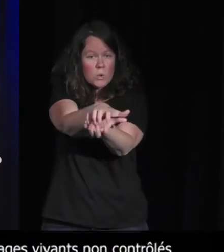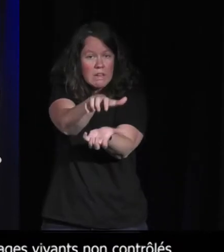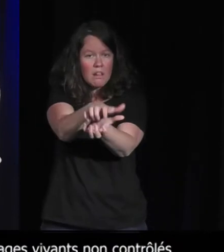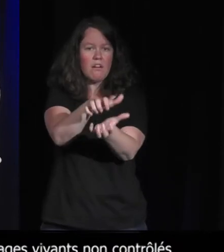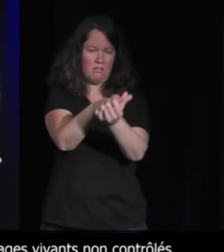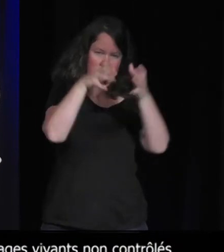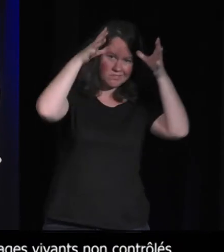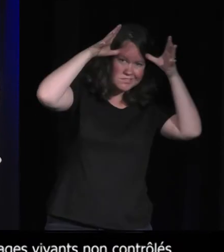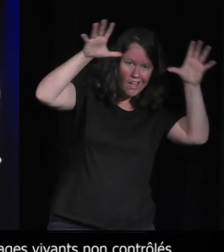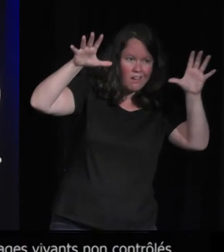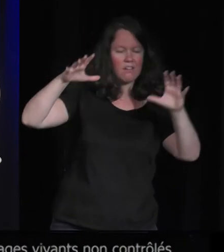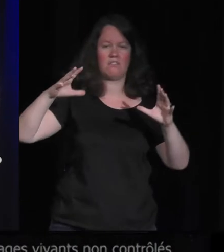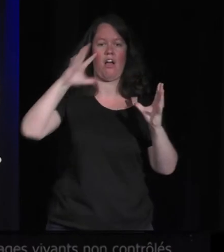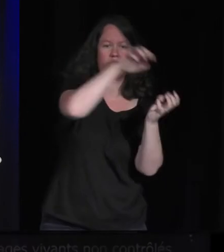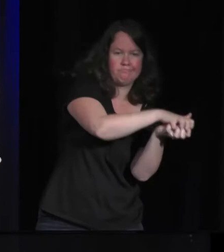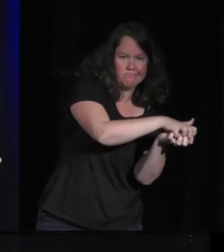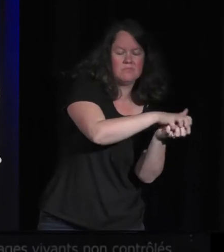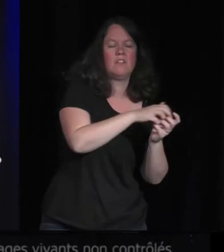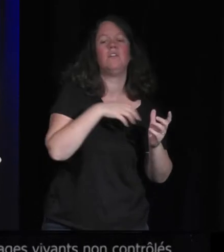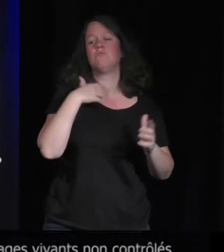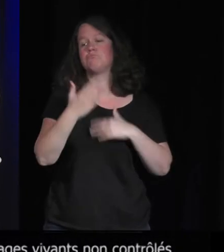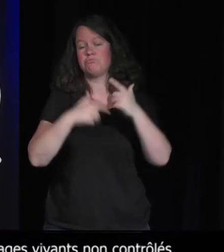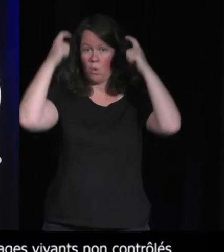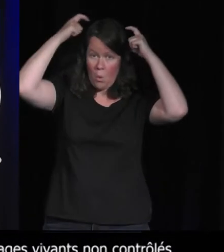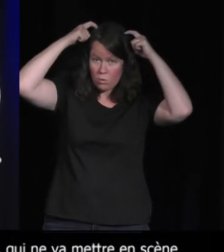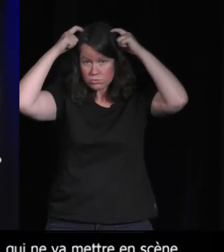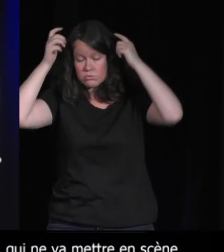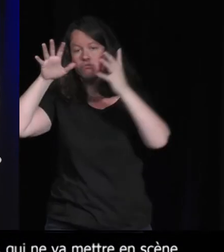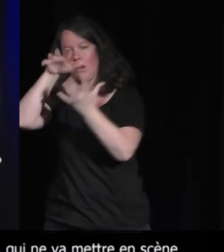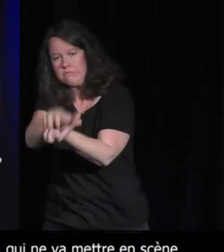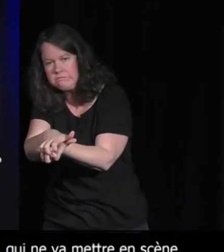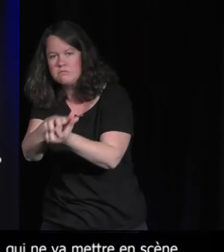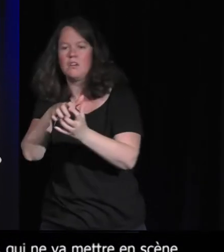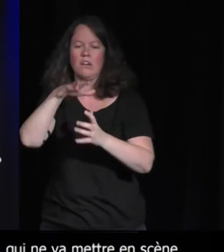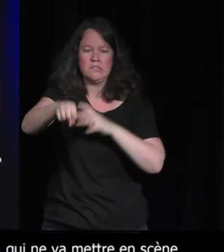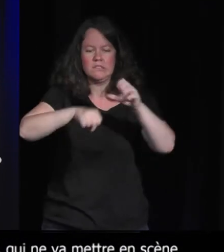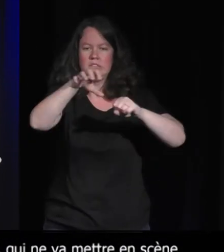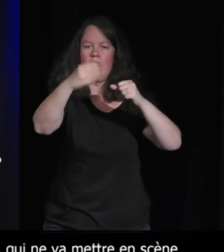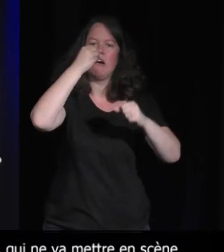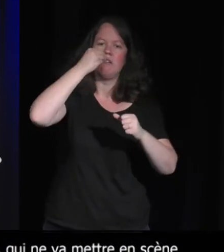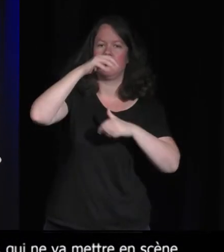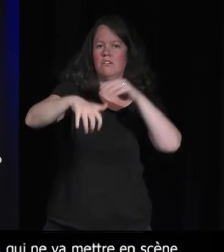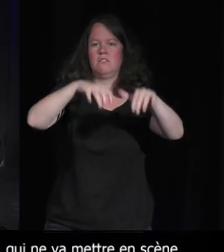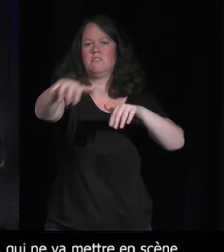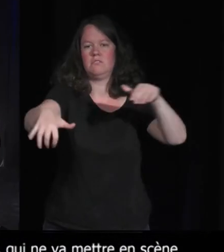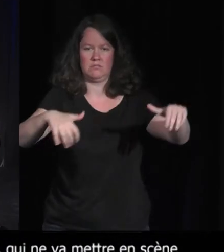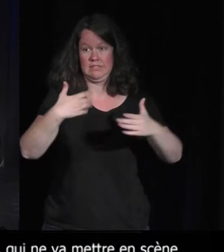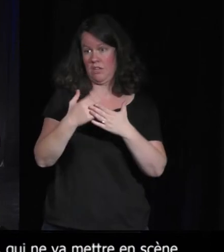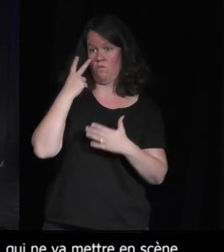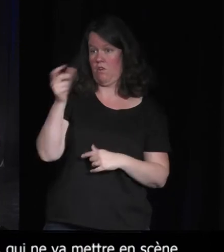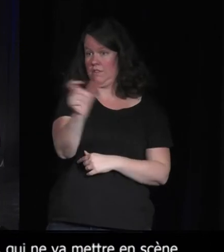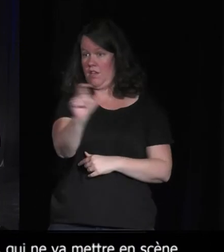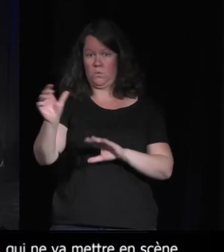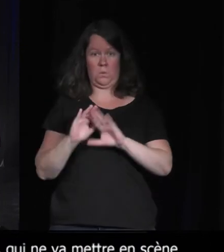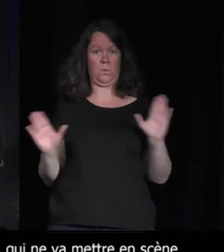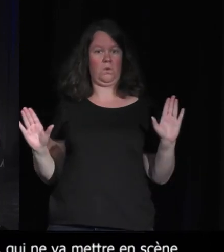un cerf et puis se faire attaquer par un ours. donc, la seule interaction visible mécanisée par